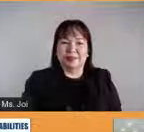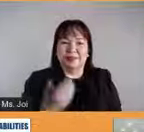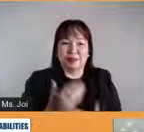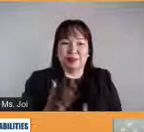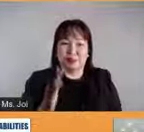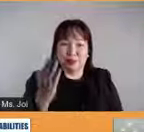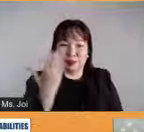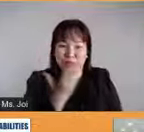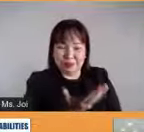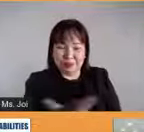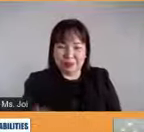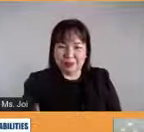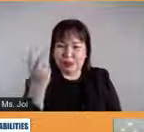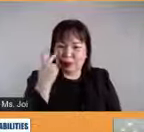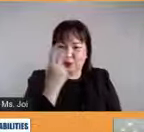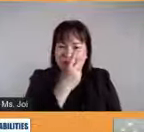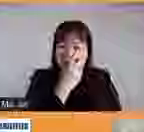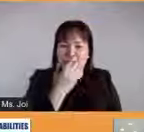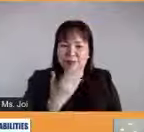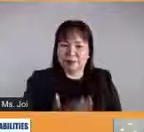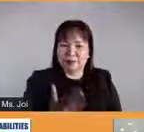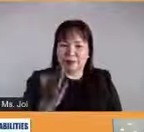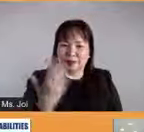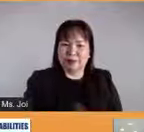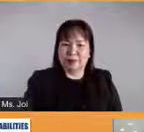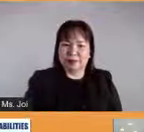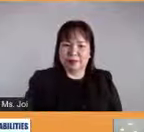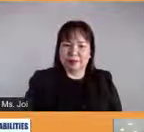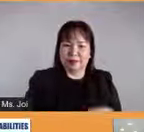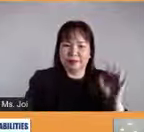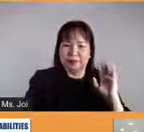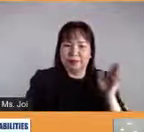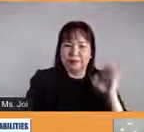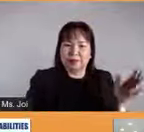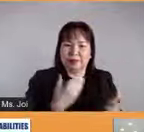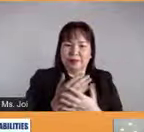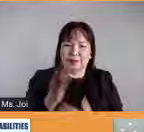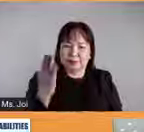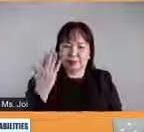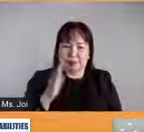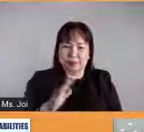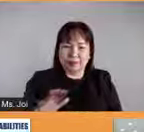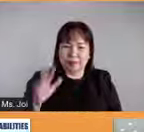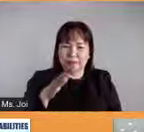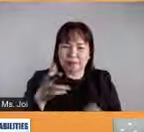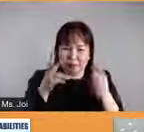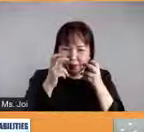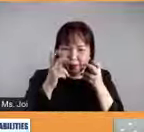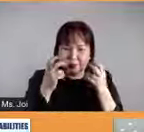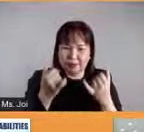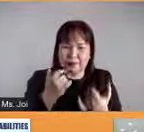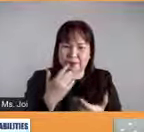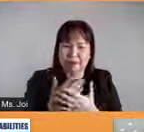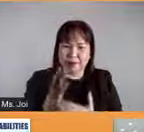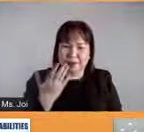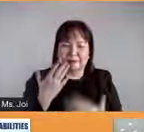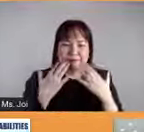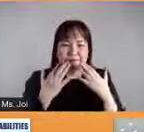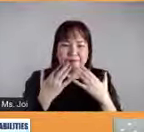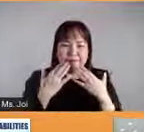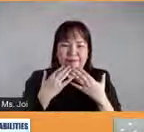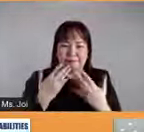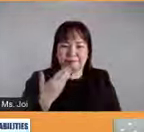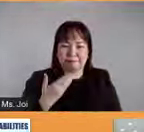din po, Ms. Crisie. Good morning po. Good morning din po sa lahat ng listeners natin. Thank you very much for